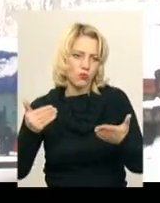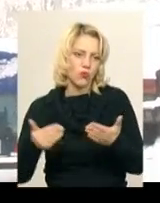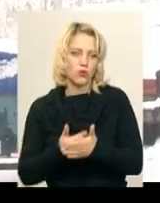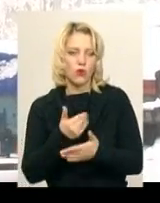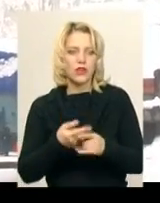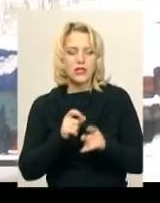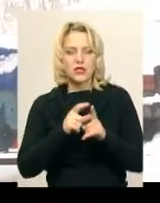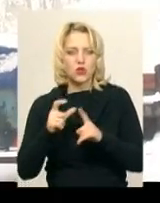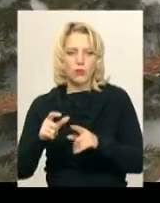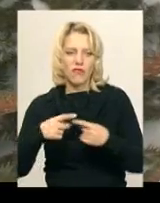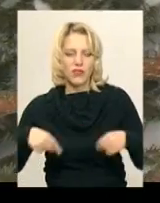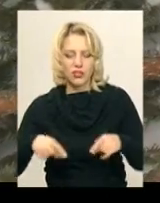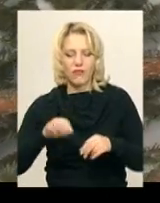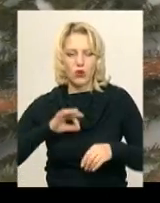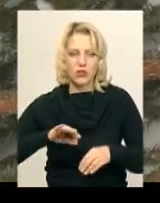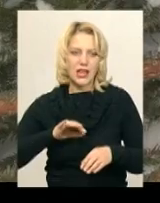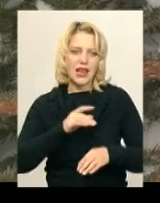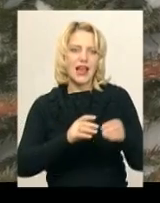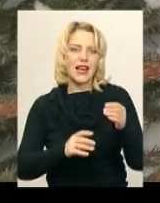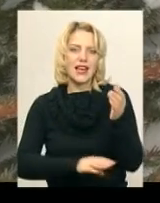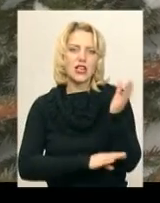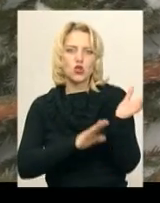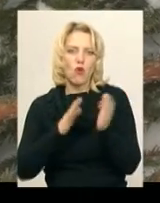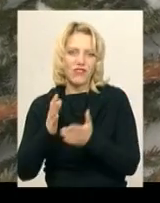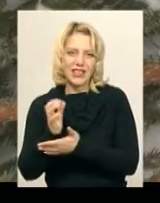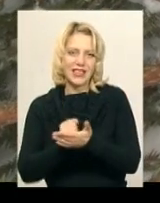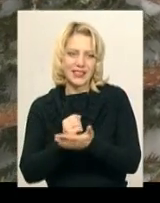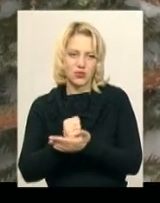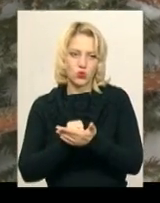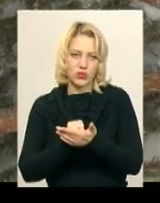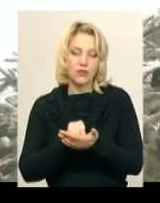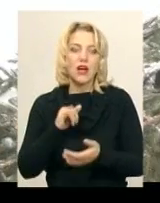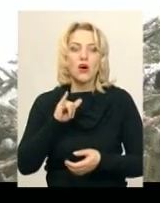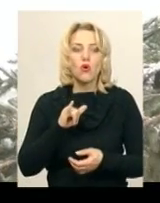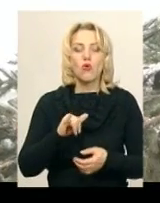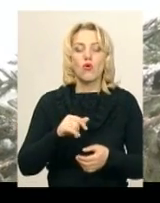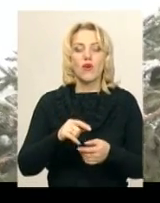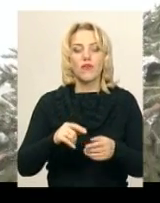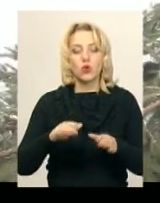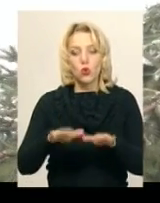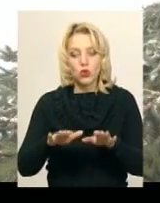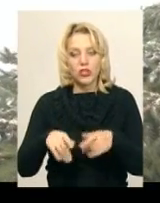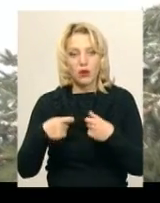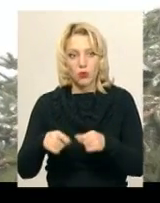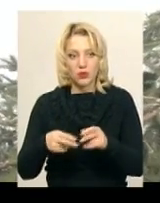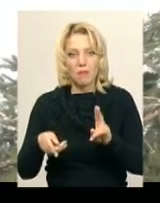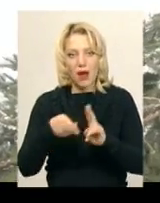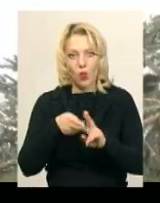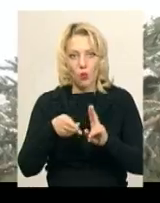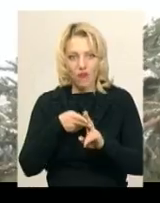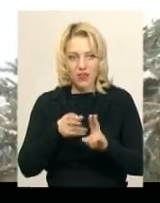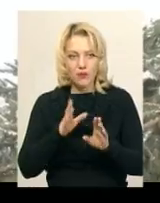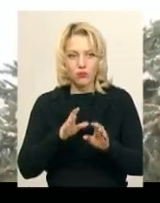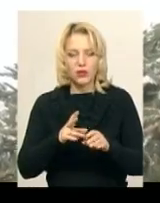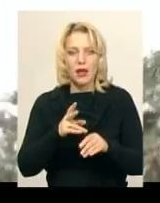відділа використання лісових ресурсів та охорони праці Хмельницького лісгоспу Віктора Палаша, у власних точках продажу маркувальні засоби на ялинки чіпляють